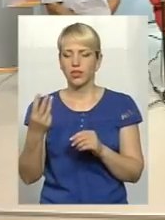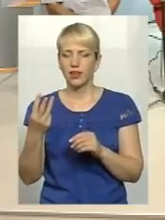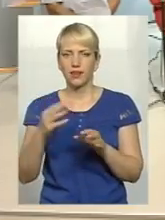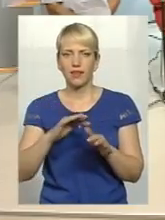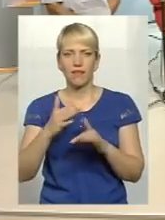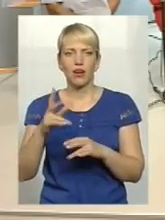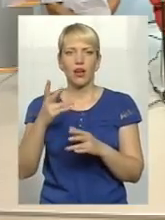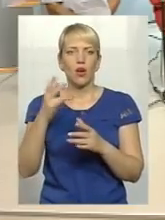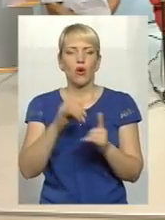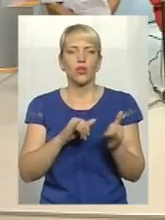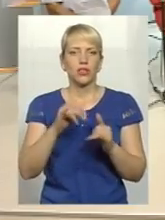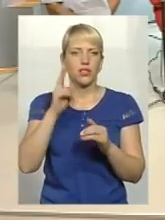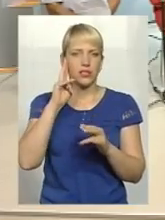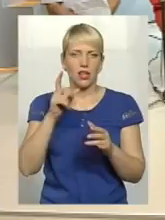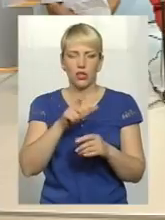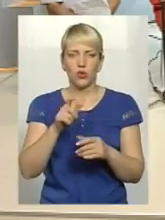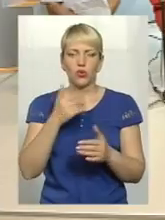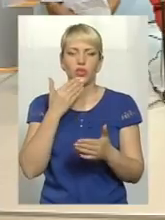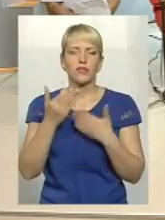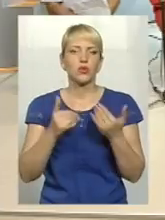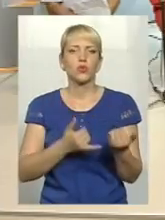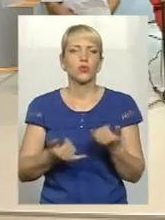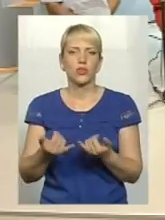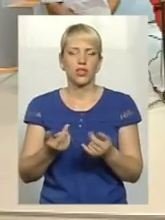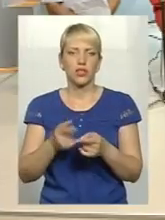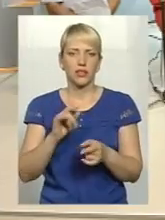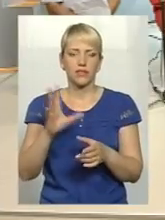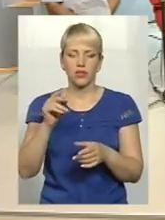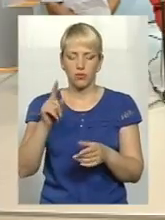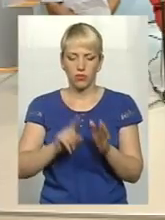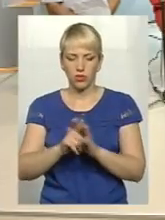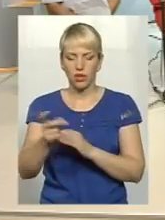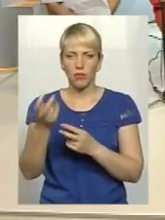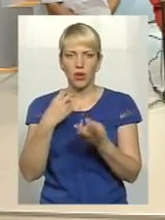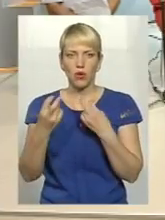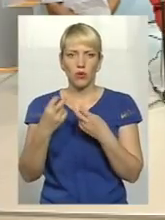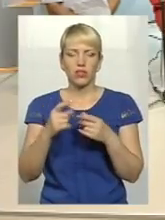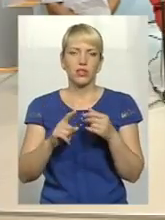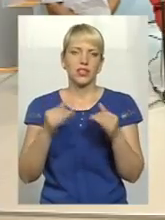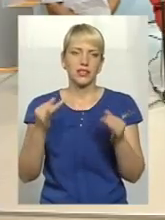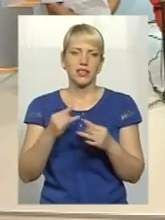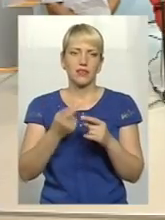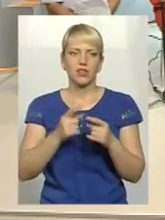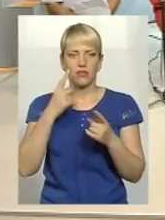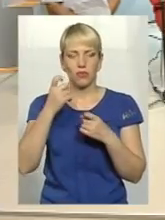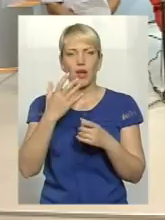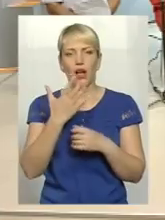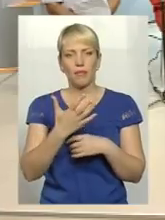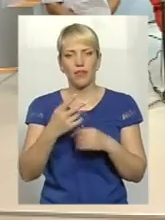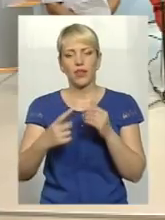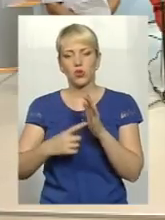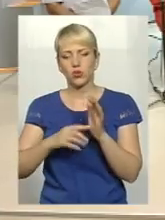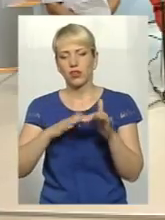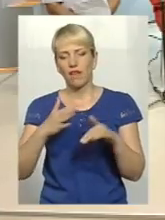дійсно ніхто не знав, куди звернутися, всі почали приходити і всі почали цікавитися даною інформацією. П'ята-шоста хвиля, вони